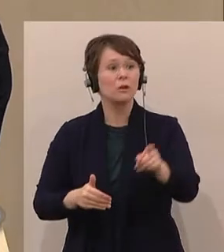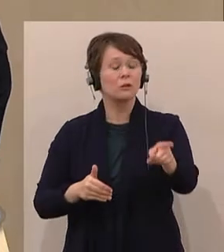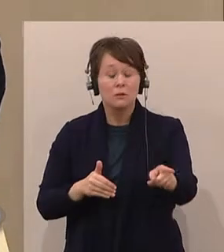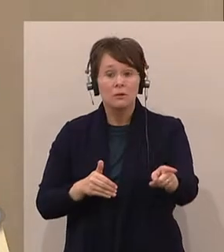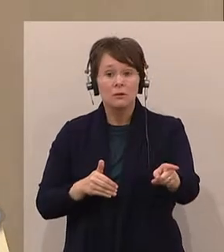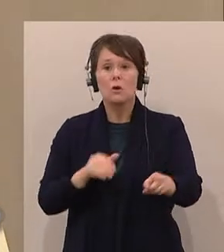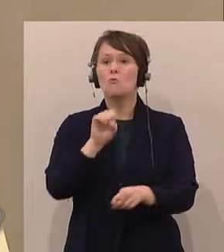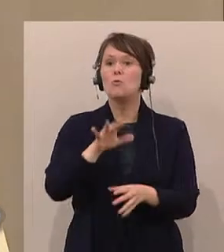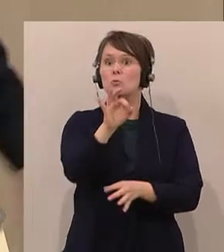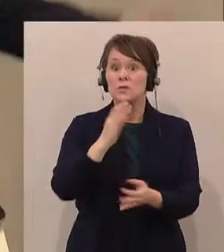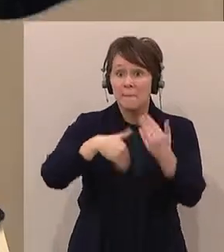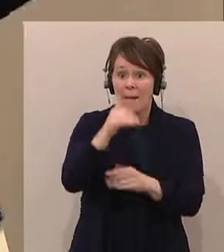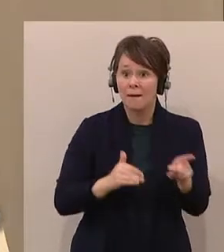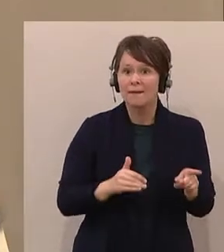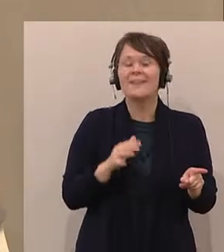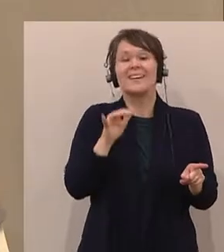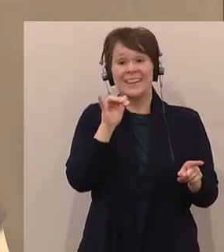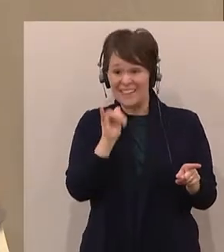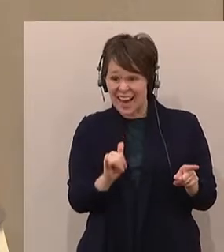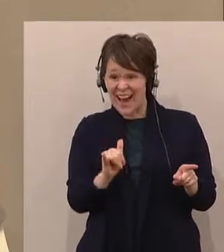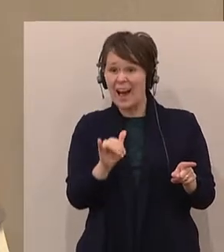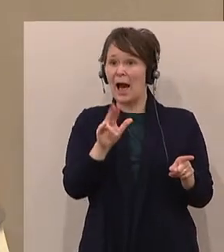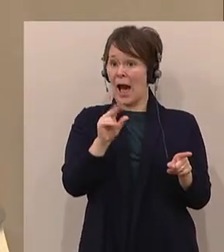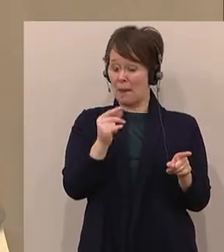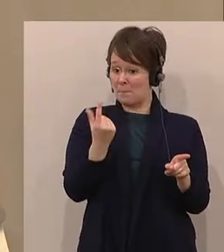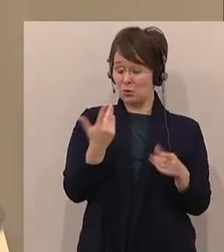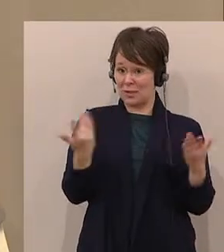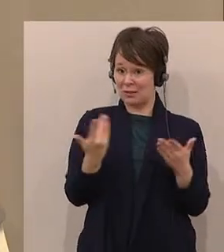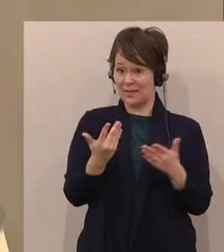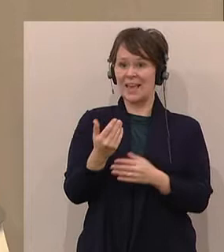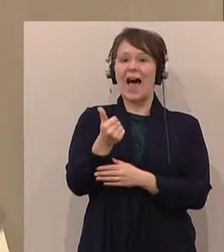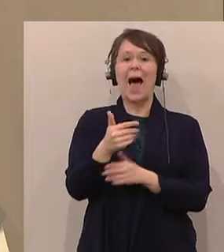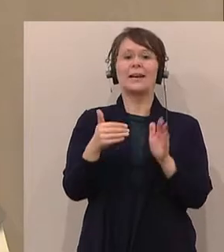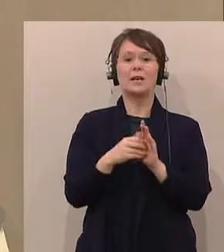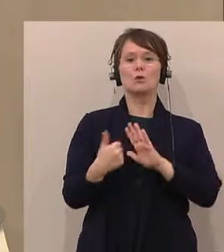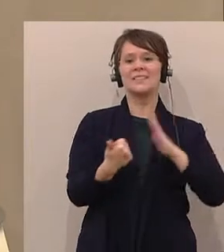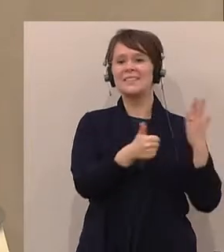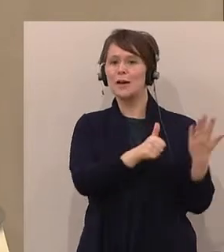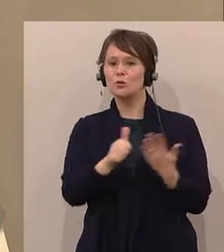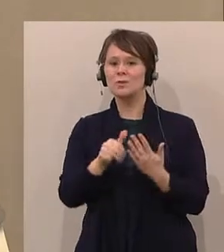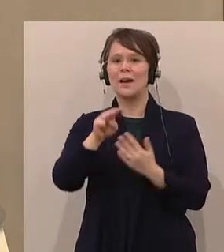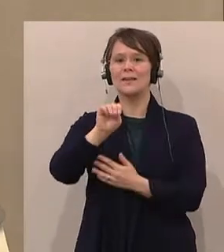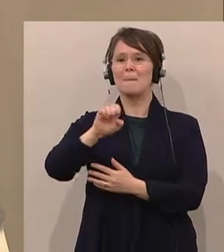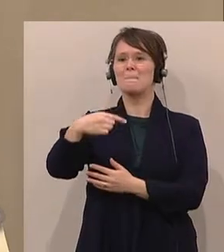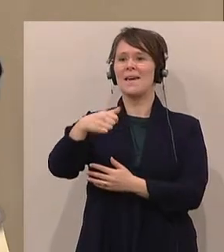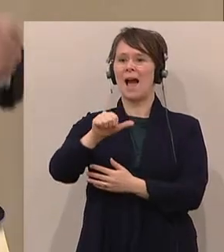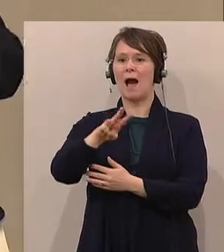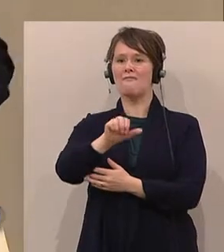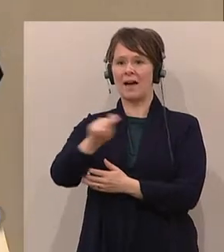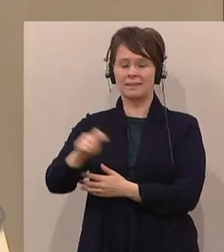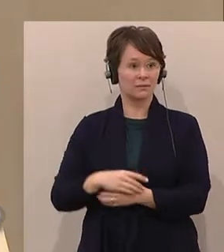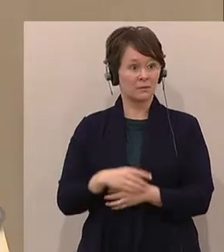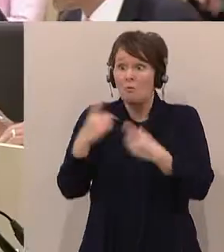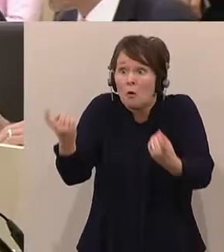Ja, das entspricht aber zweimal Mehlach. Das heißt, das sind 1.600 Megawatt, die wir zusätzlich... Ja, wo